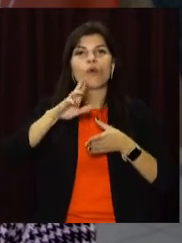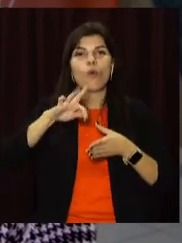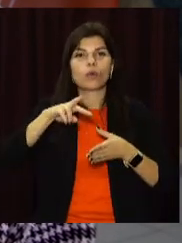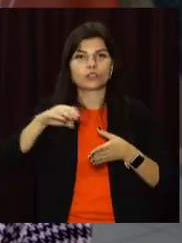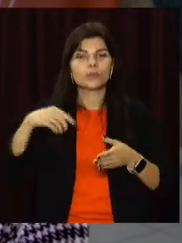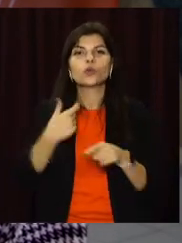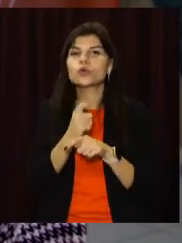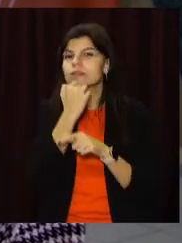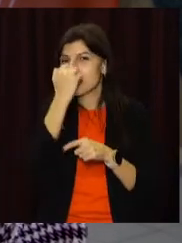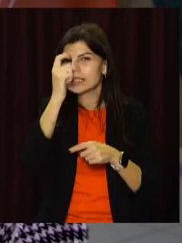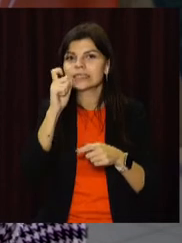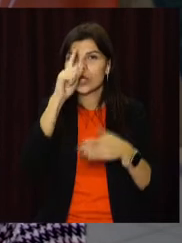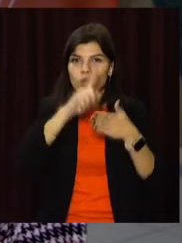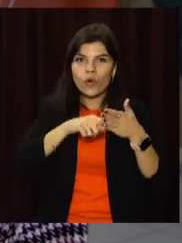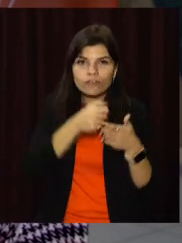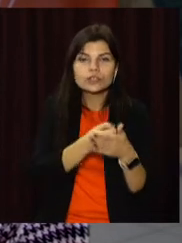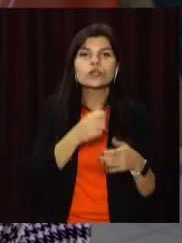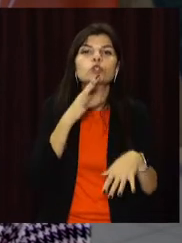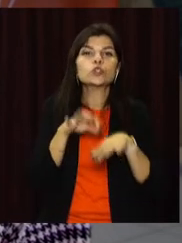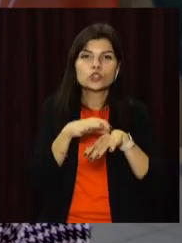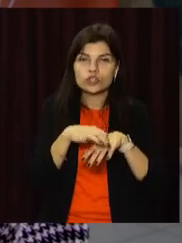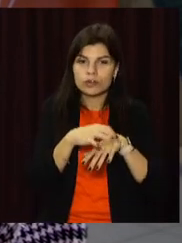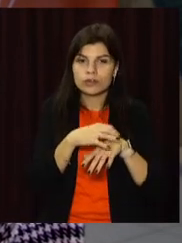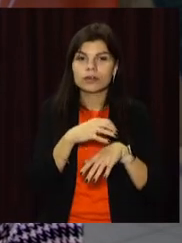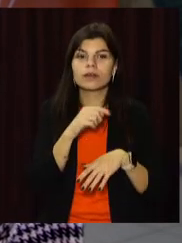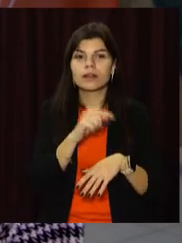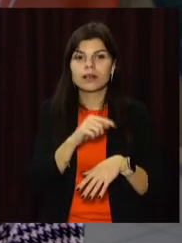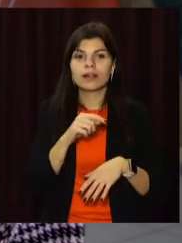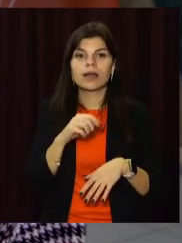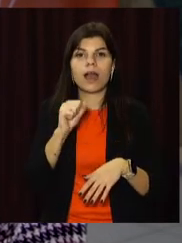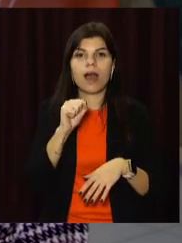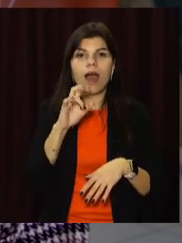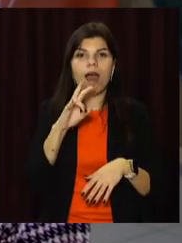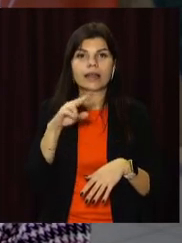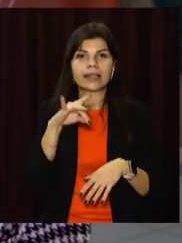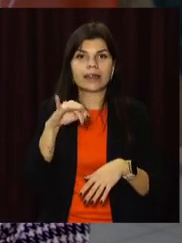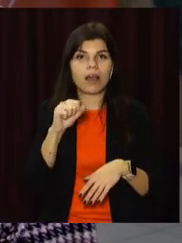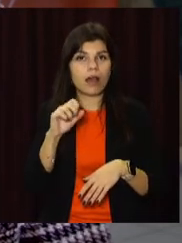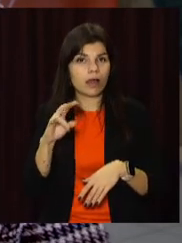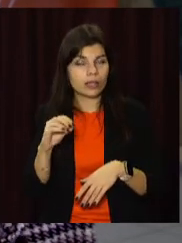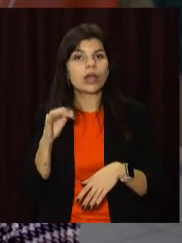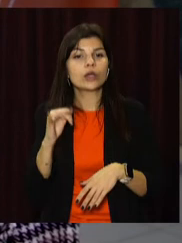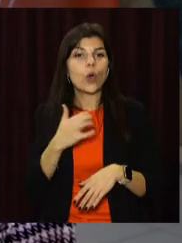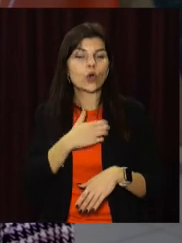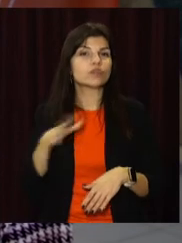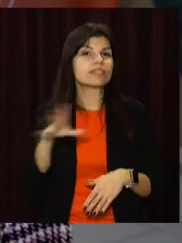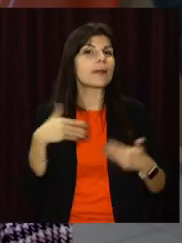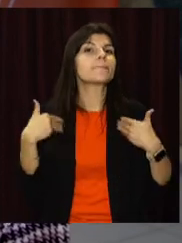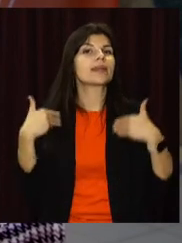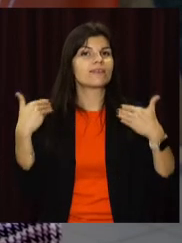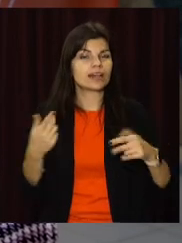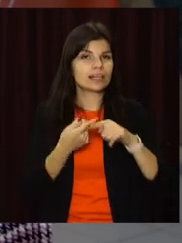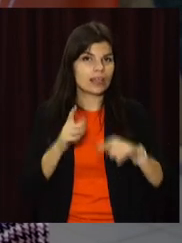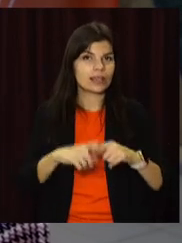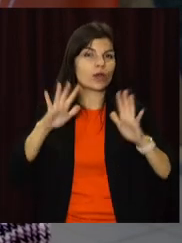за довіру дружині Мирослави Михайловича Скоріка, Адріані Ярослави. І хочу всіх привітати з